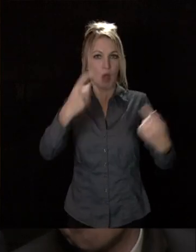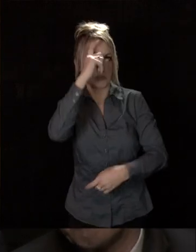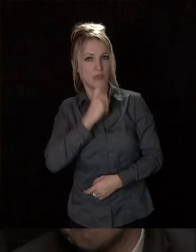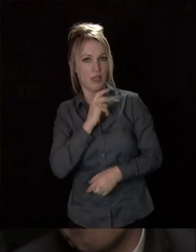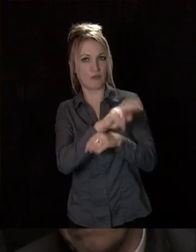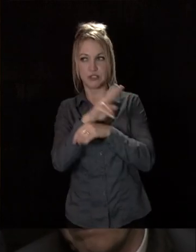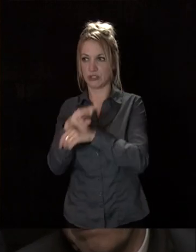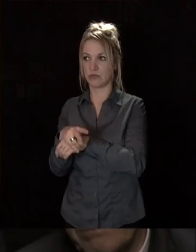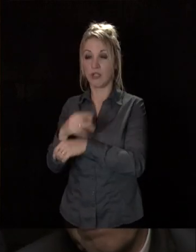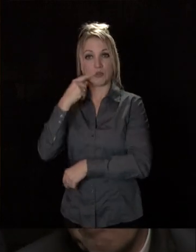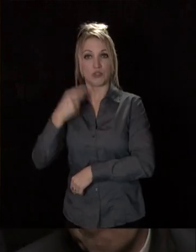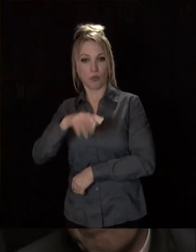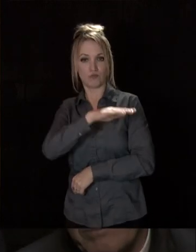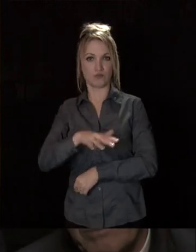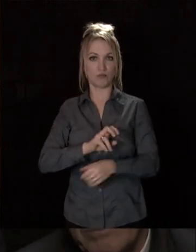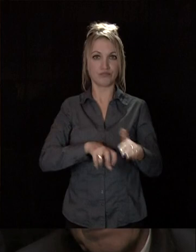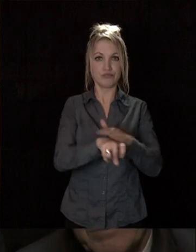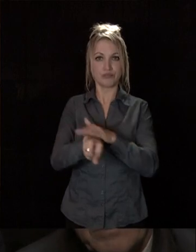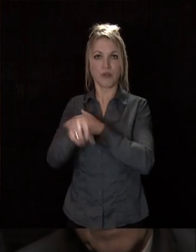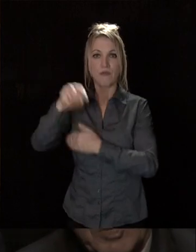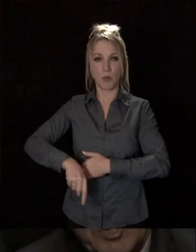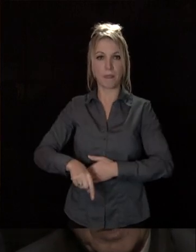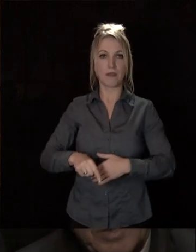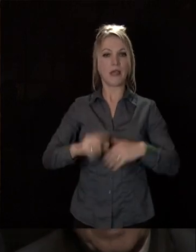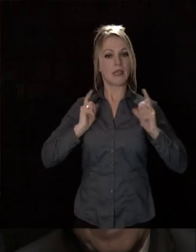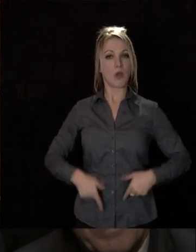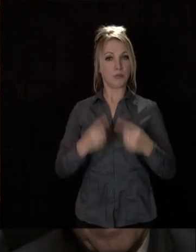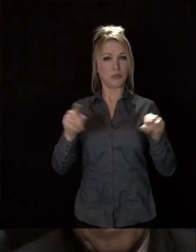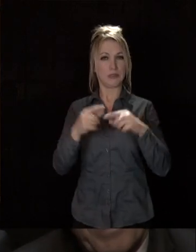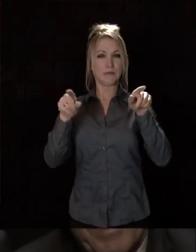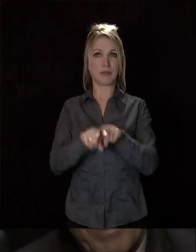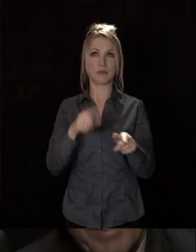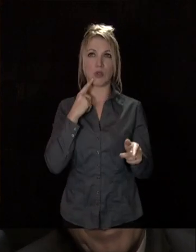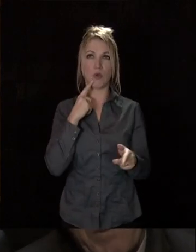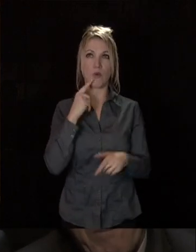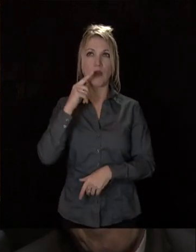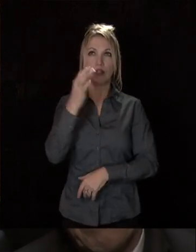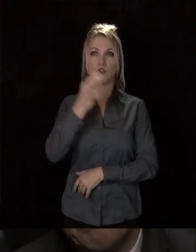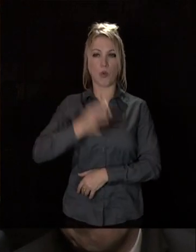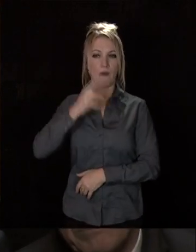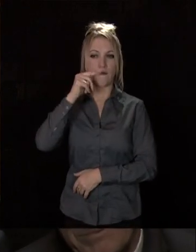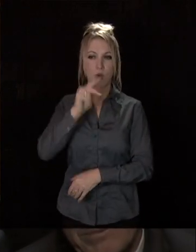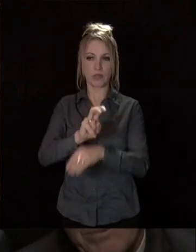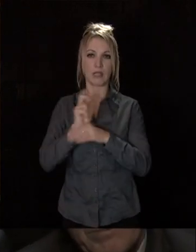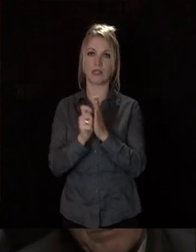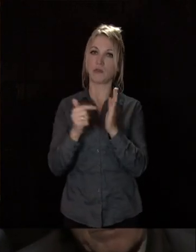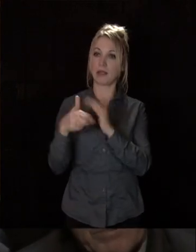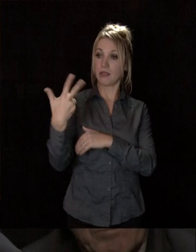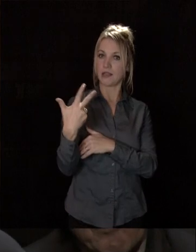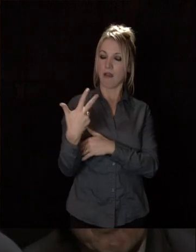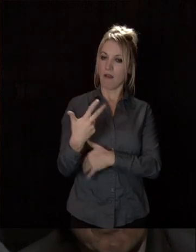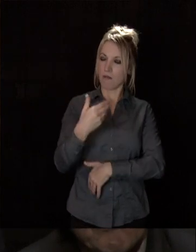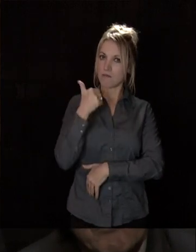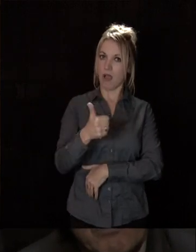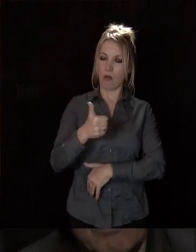allez voir les musées Dijonais. Au conservatoire à rayonnement régional, le taux d'effort a été retenu en 2013. comme critère de